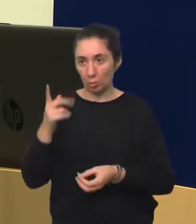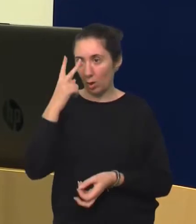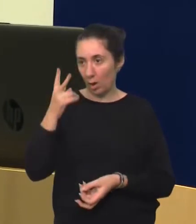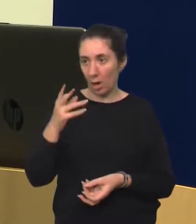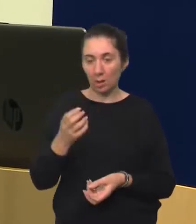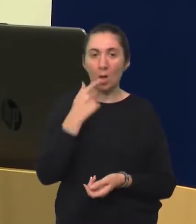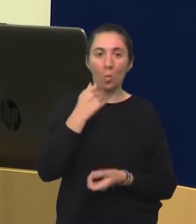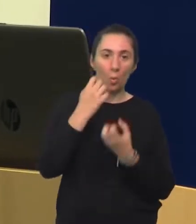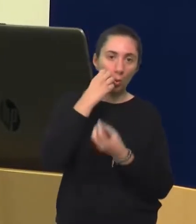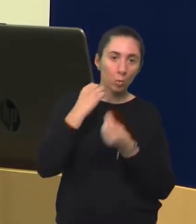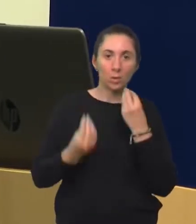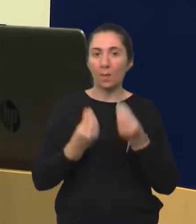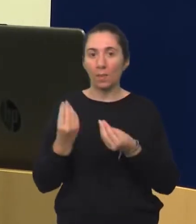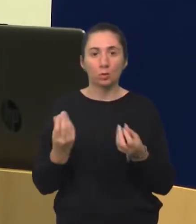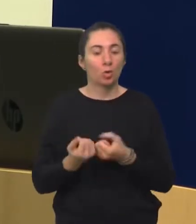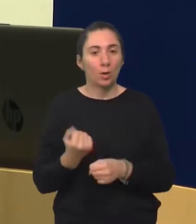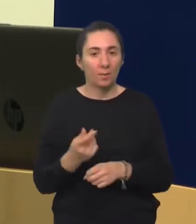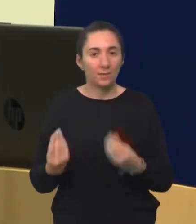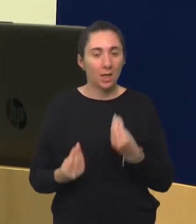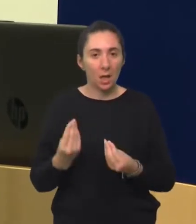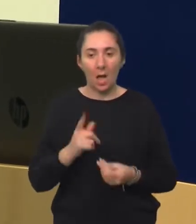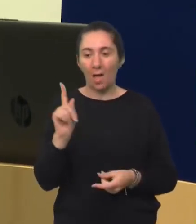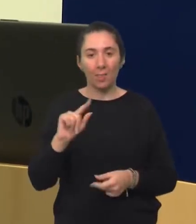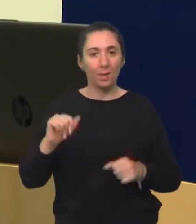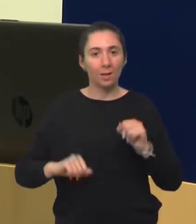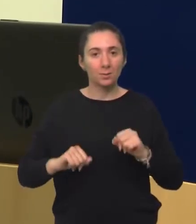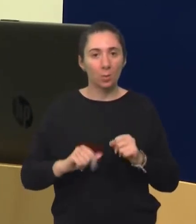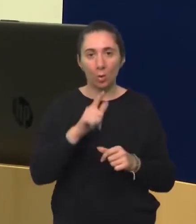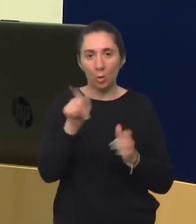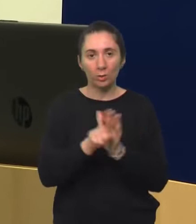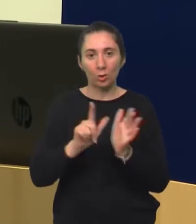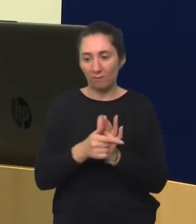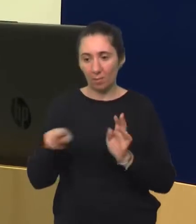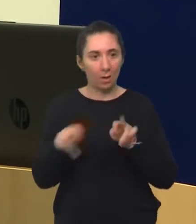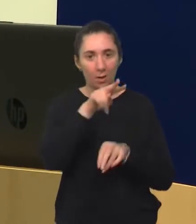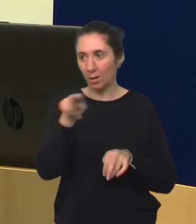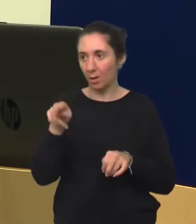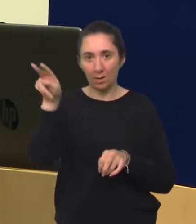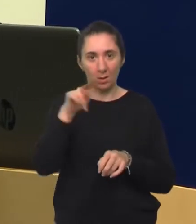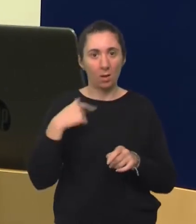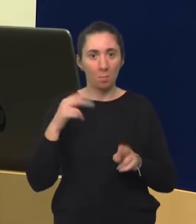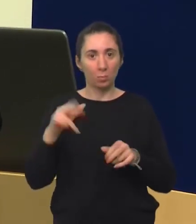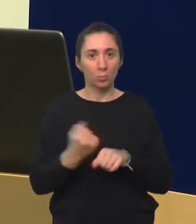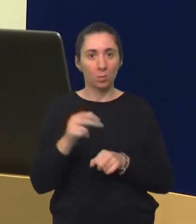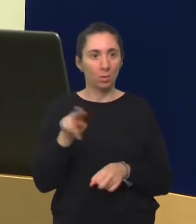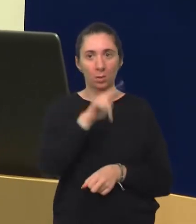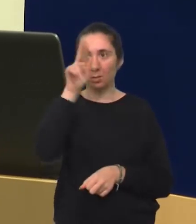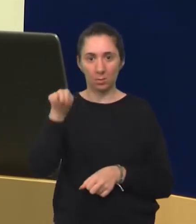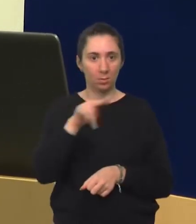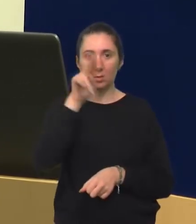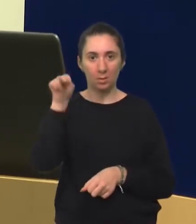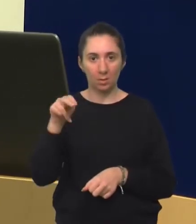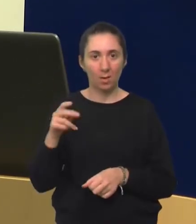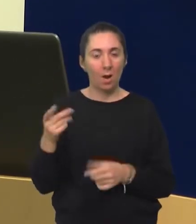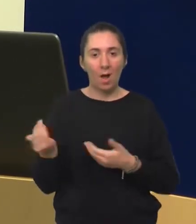igračku gleda, pa je gura usta, pa se s njom nešto radi, ali nije sposobno dijeliti pažnju istovremeno. Doslovno nije sposobno napraviti trokutić, to se zove trijada.